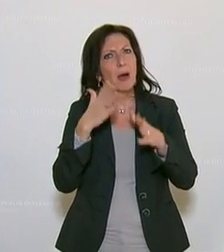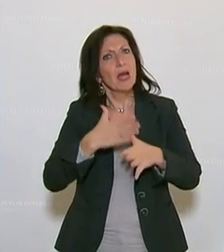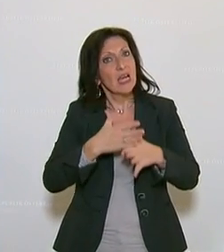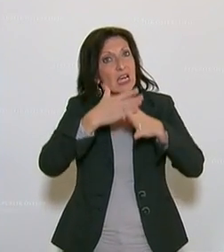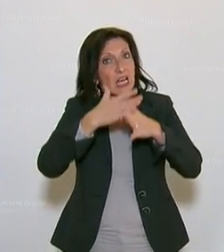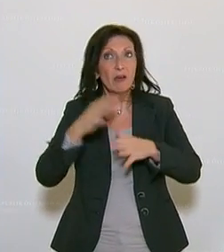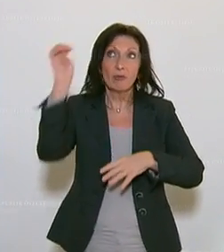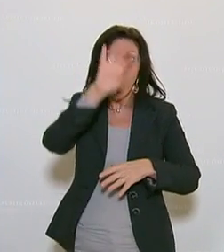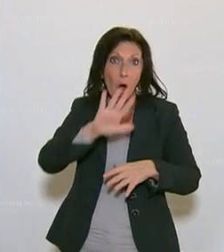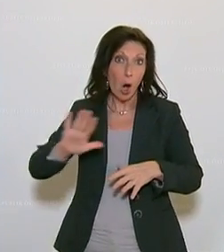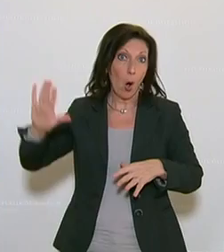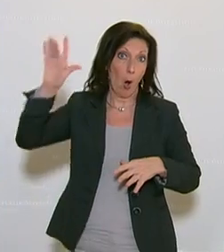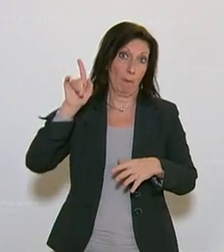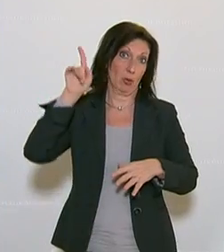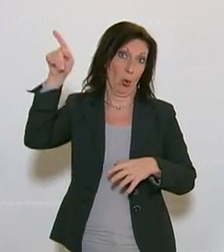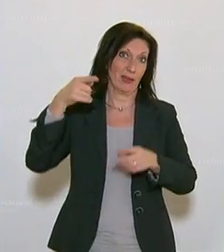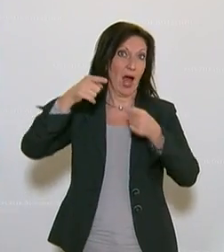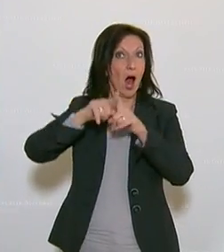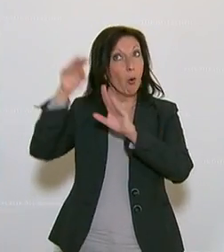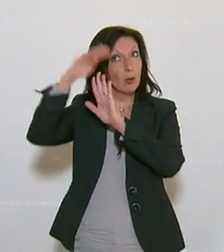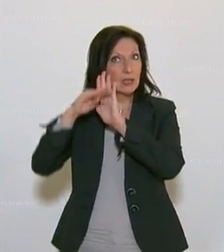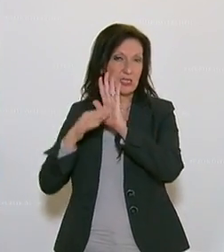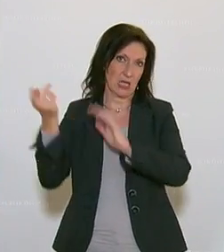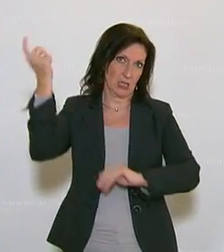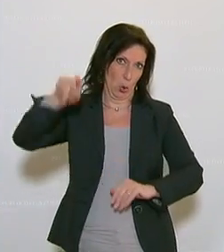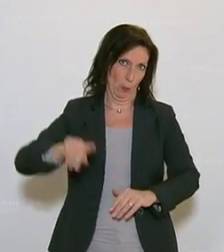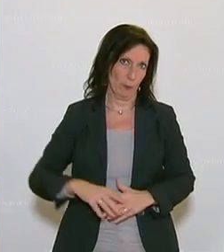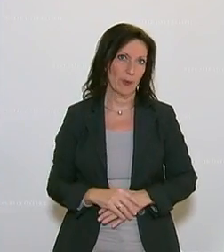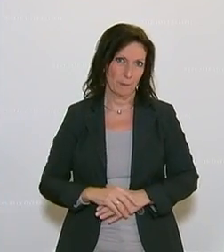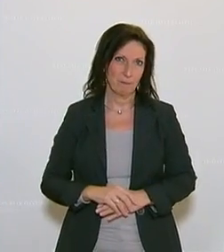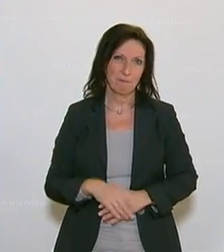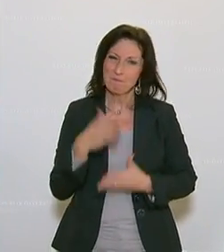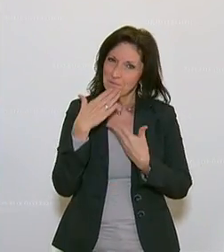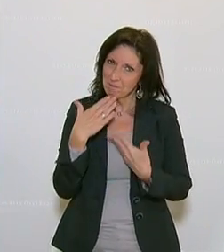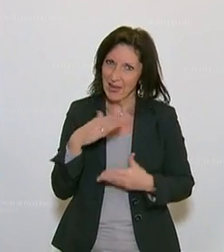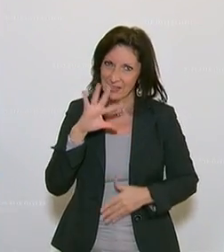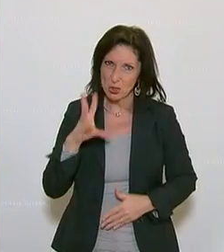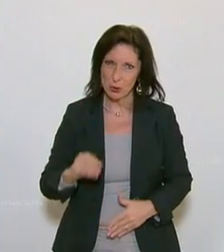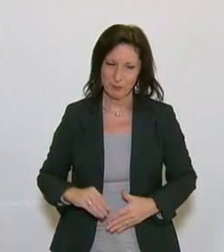europäischer Ebene zu einer Gesetzwerdung zu verstehen ist. Dankeschön.